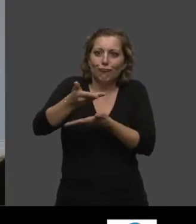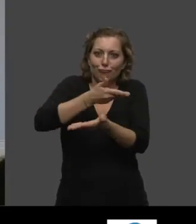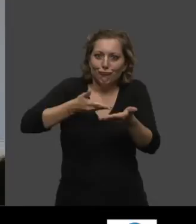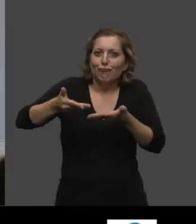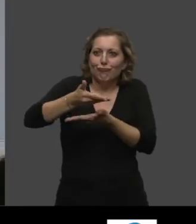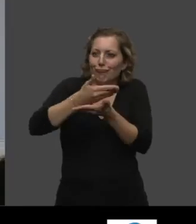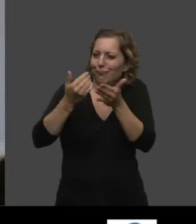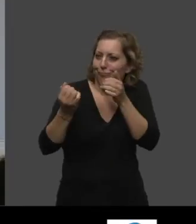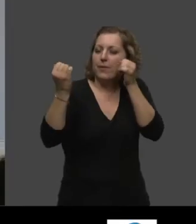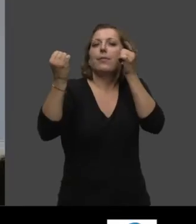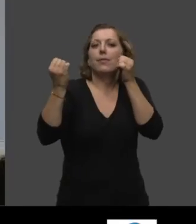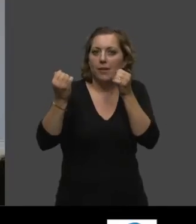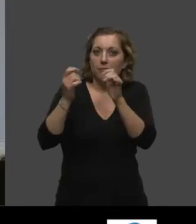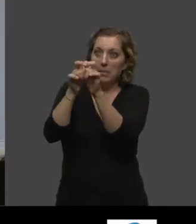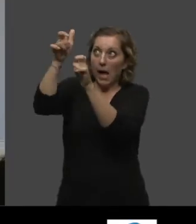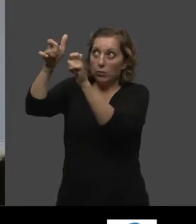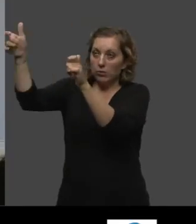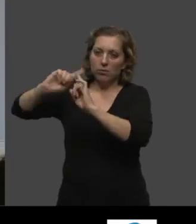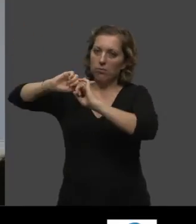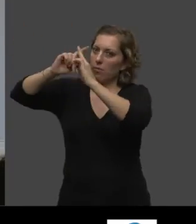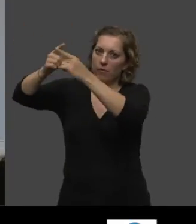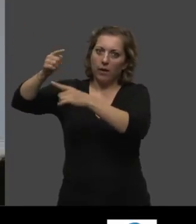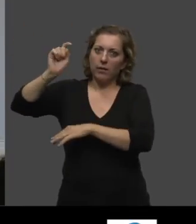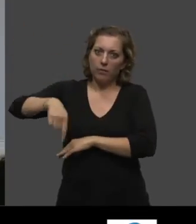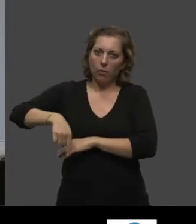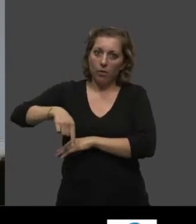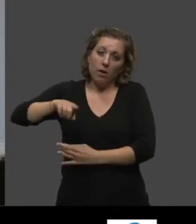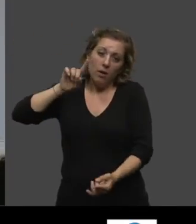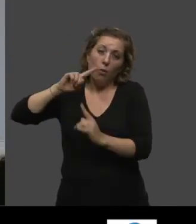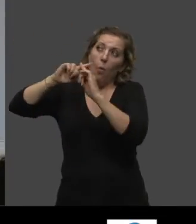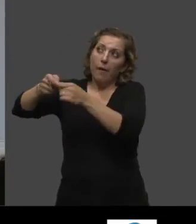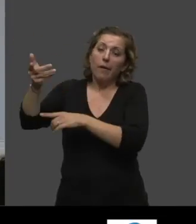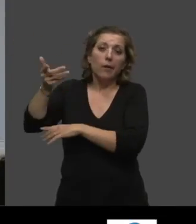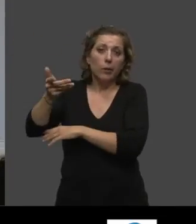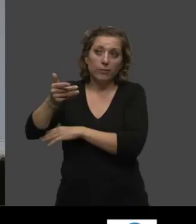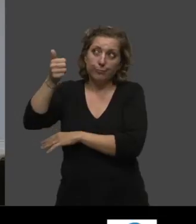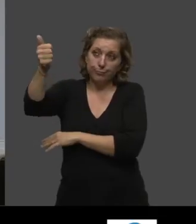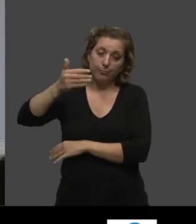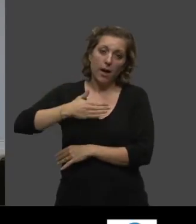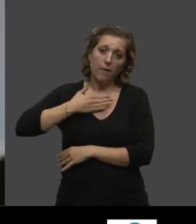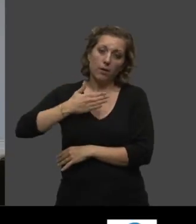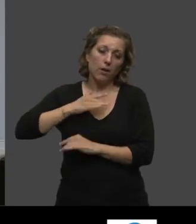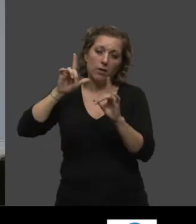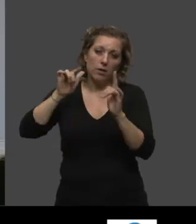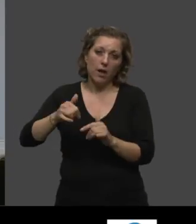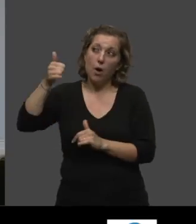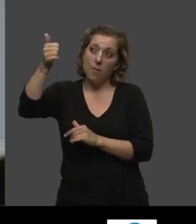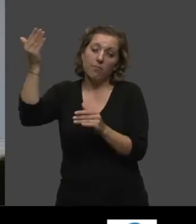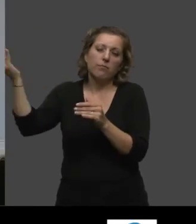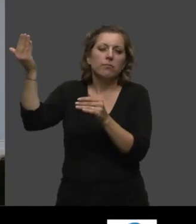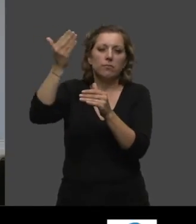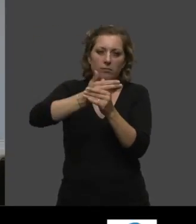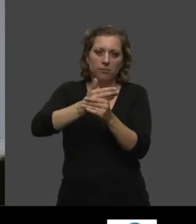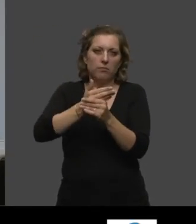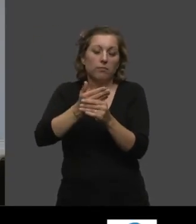convaincre les industriels de l'intérêt qu'ils auraient à s'initier eux-mêmes à